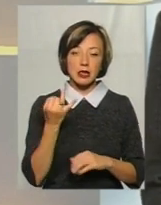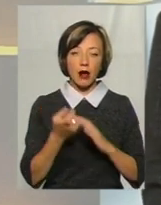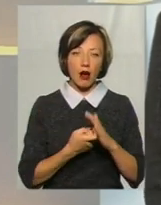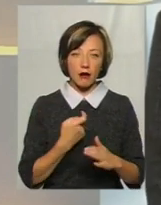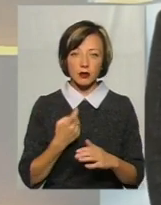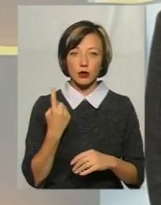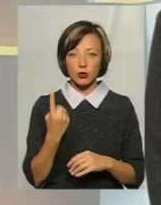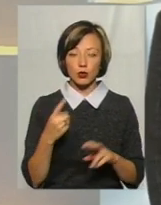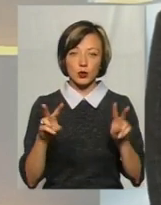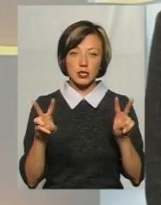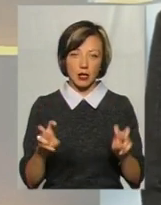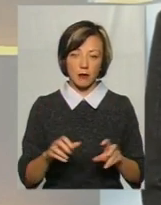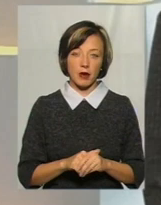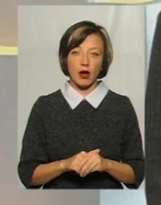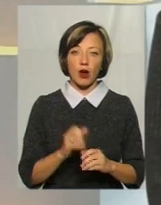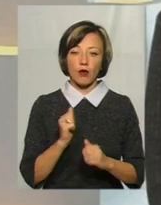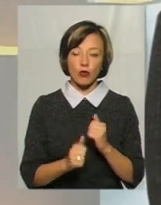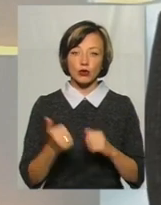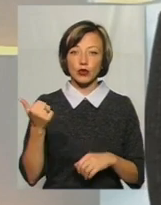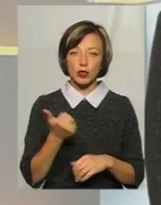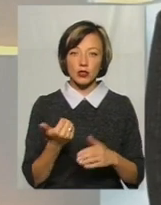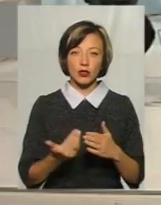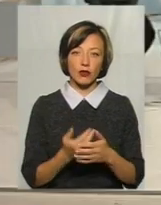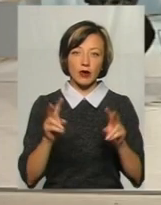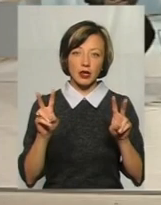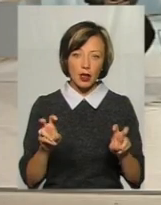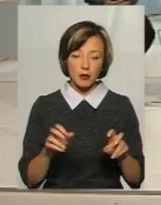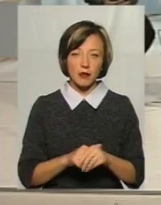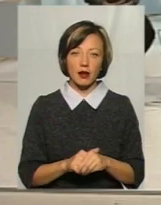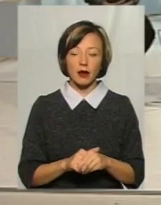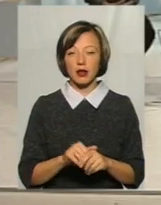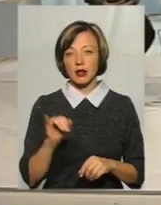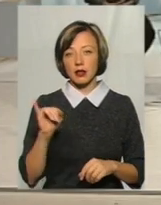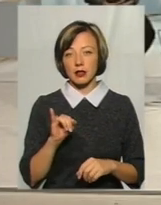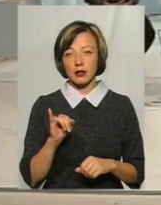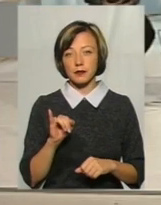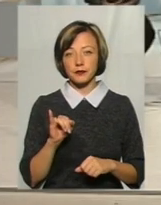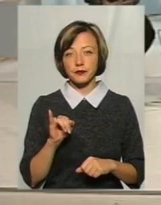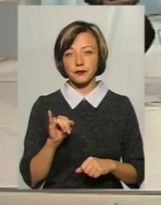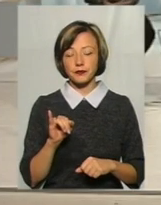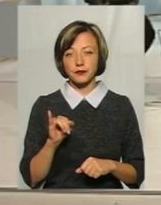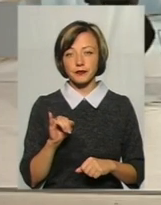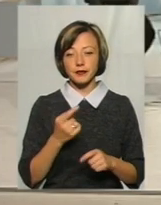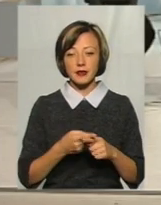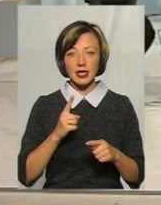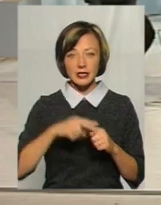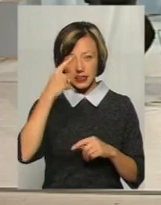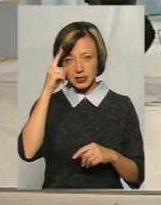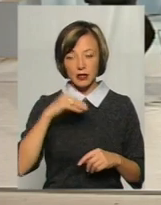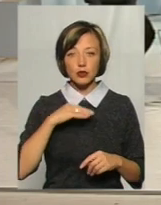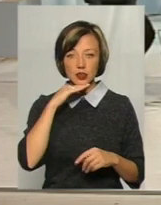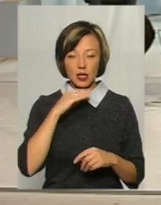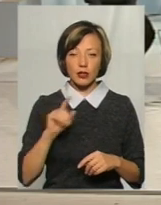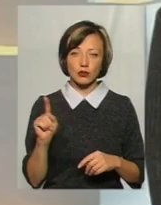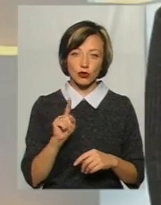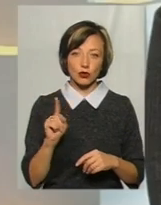одною з тем. Кожного тижня нова тема, і цих знань достатньо йому для того,